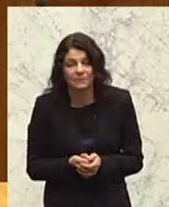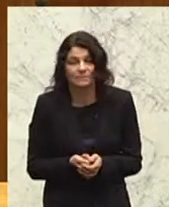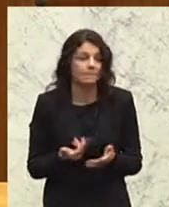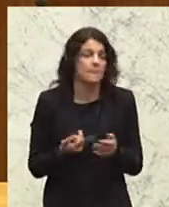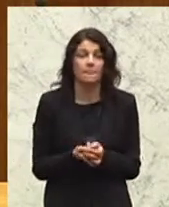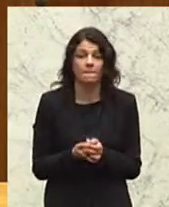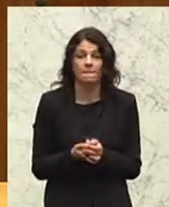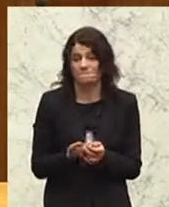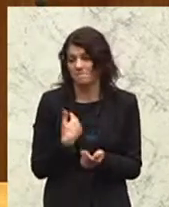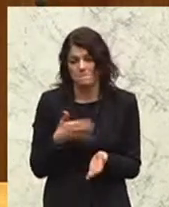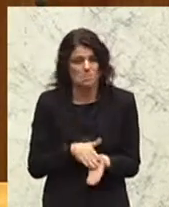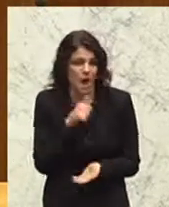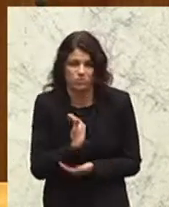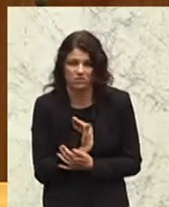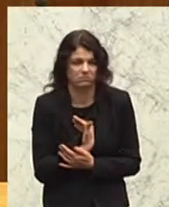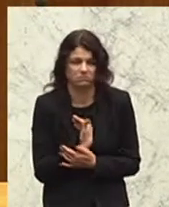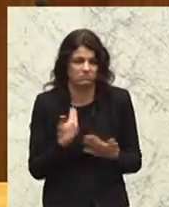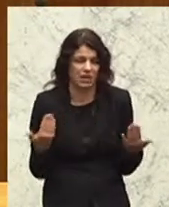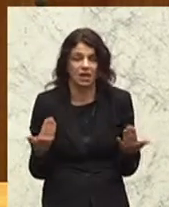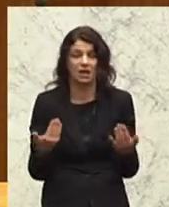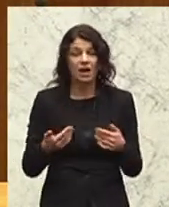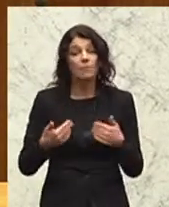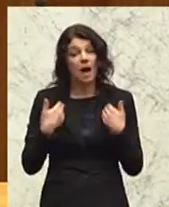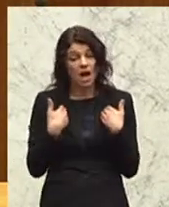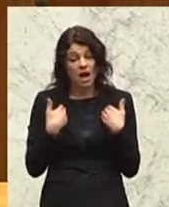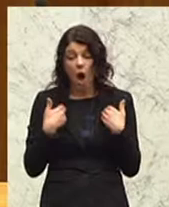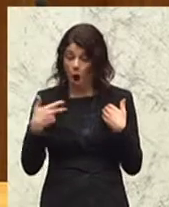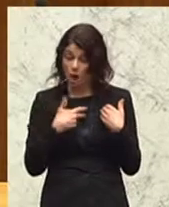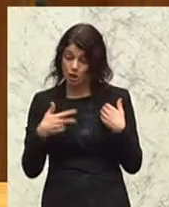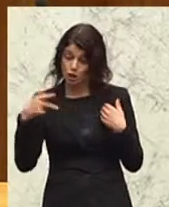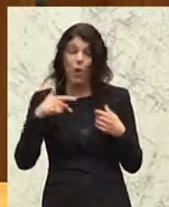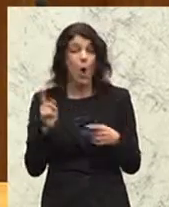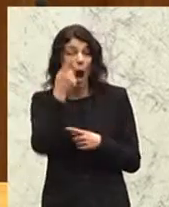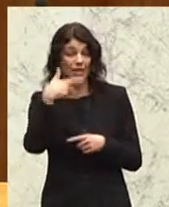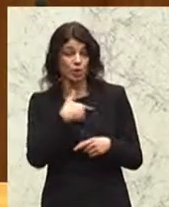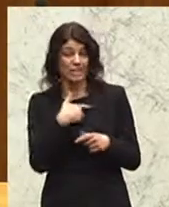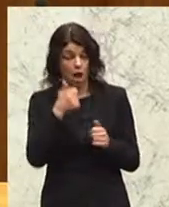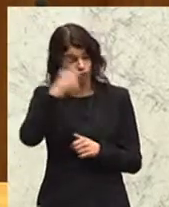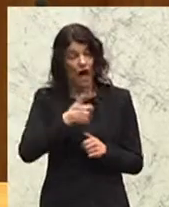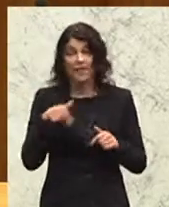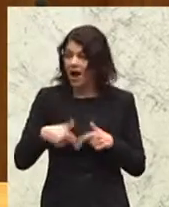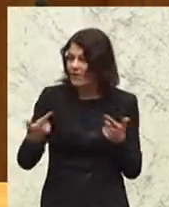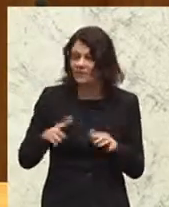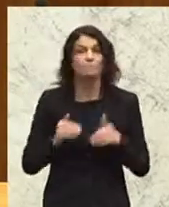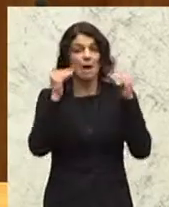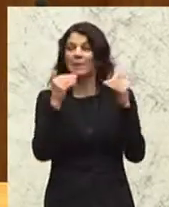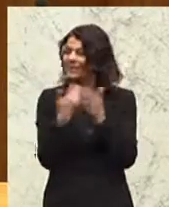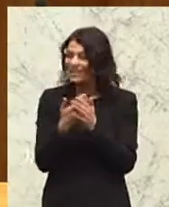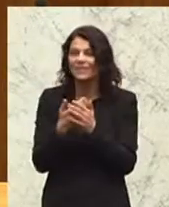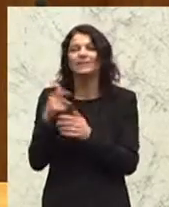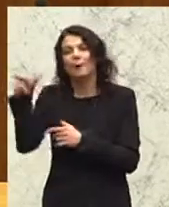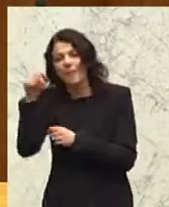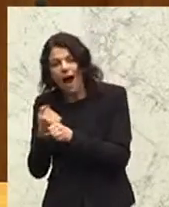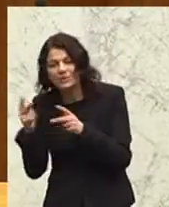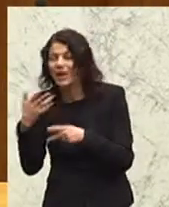die brauchen wir da eigentlich nicht. Und wir haben einfach höhere Sozialstandards als in vielen anderen Ländern. Und da kommen die halt gern, ja, um das